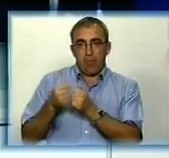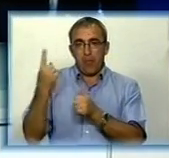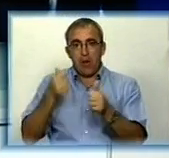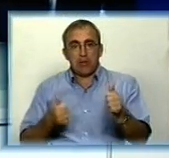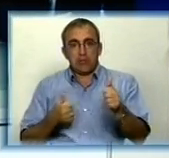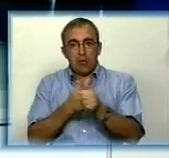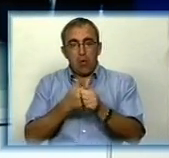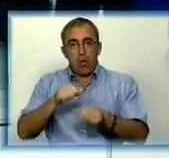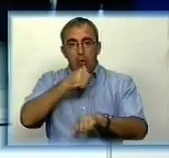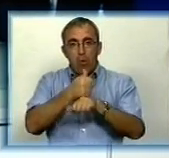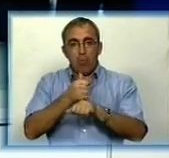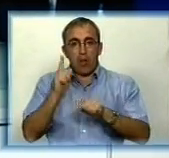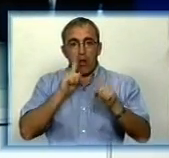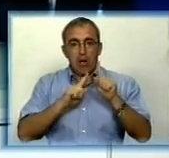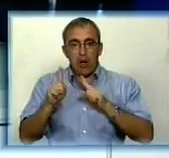Майданс